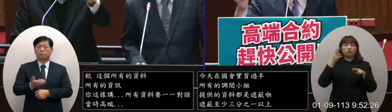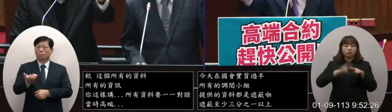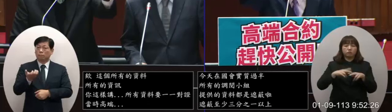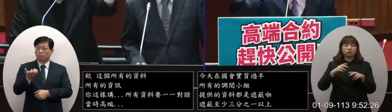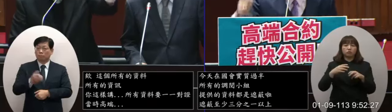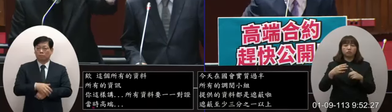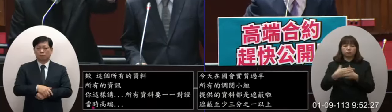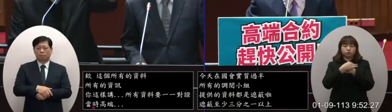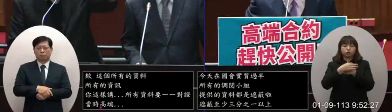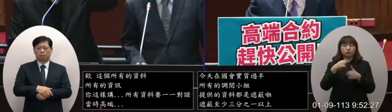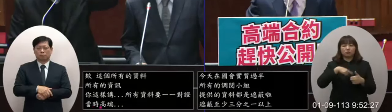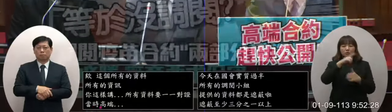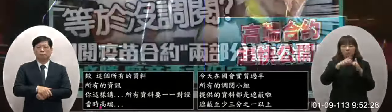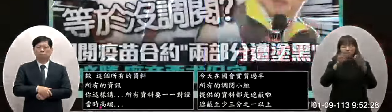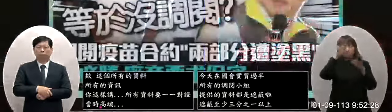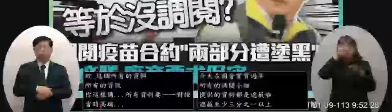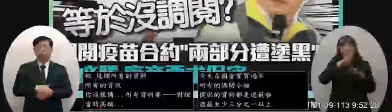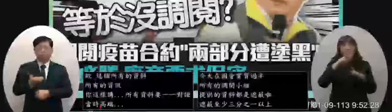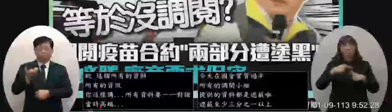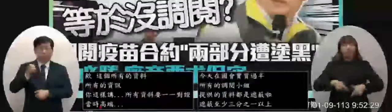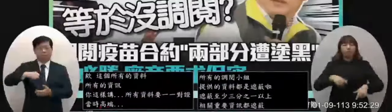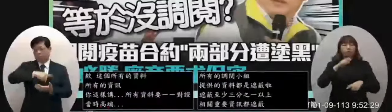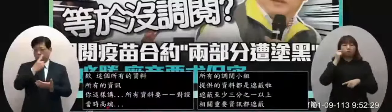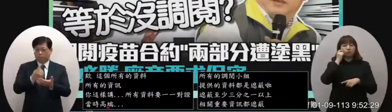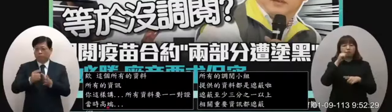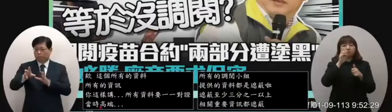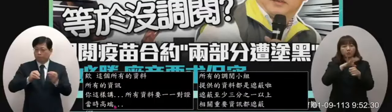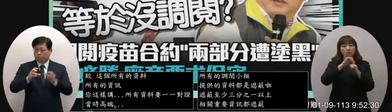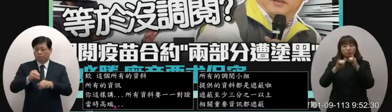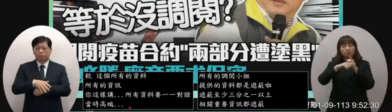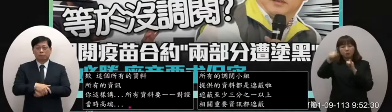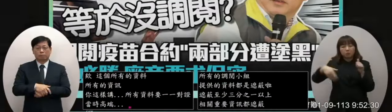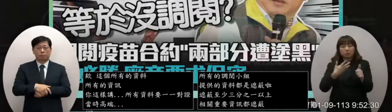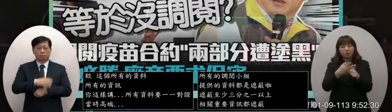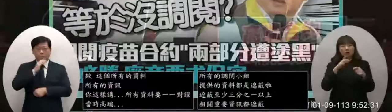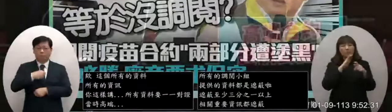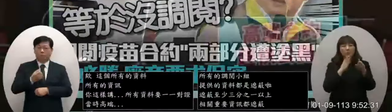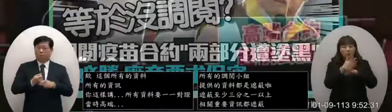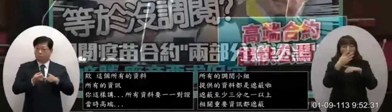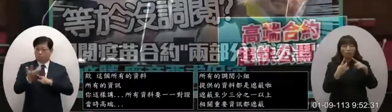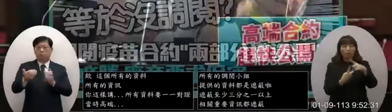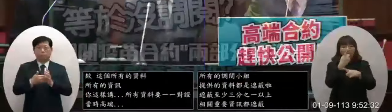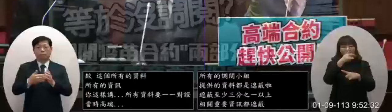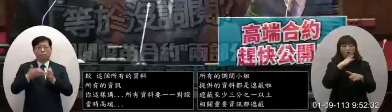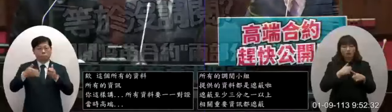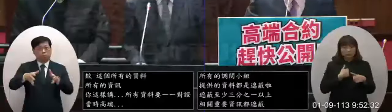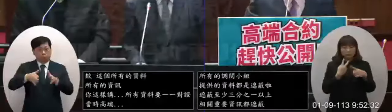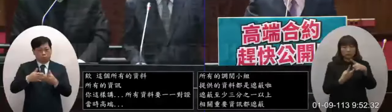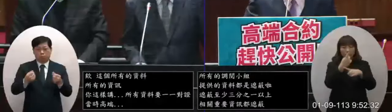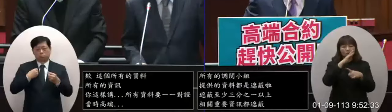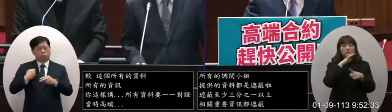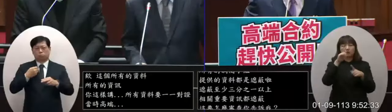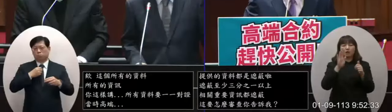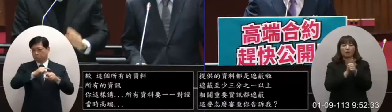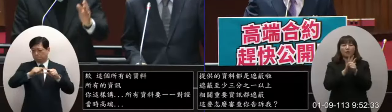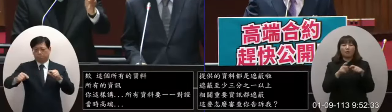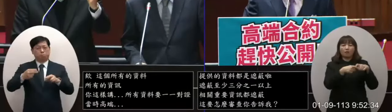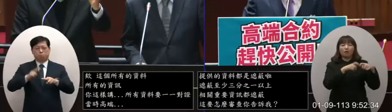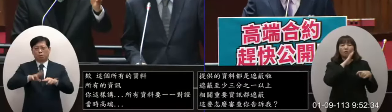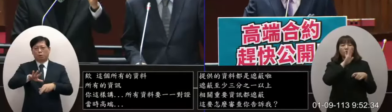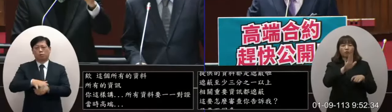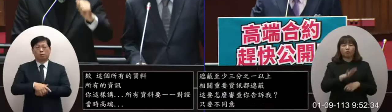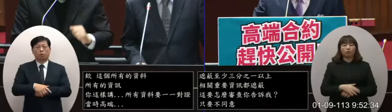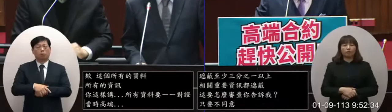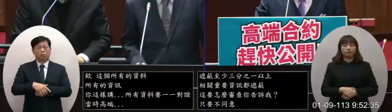才你們民進黨還有臉叫國會叫國人讓你們實過半實質過半就是實質護航啊沒有